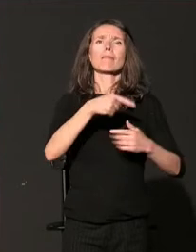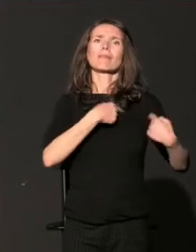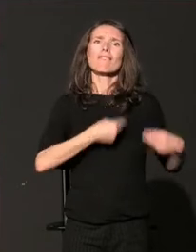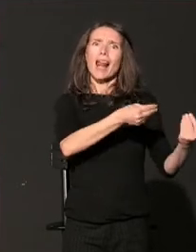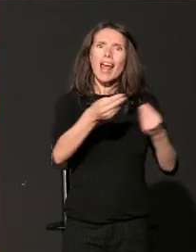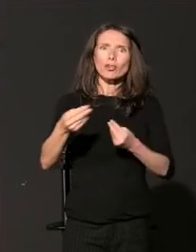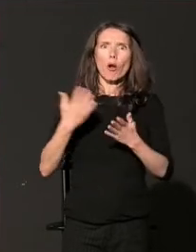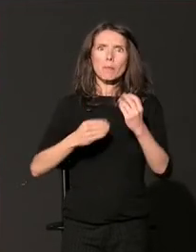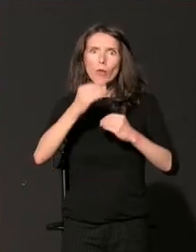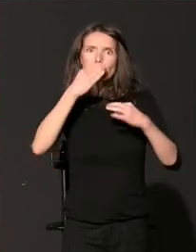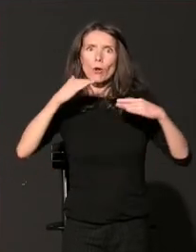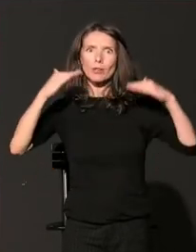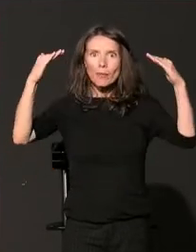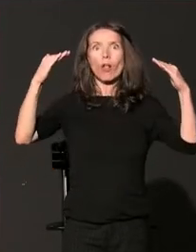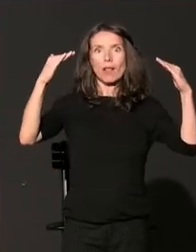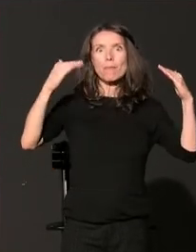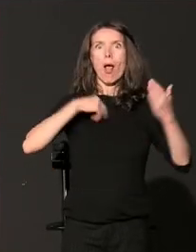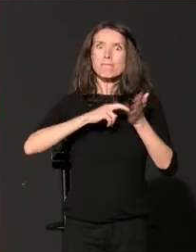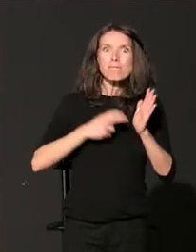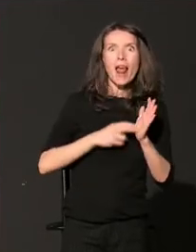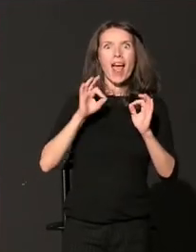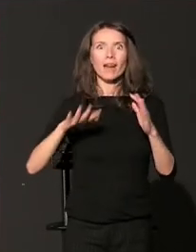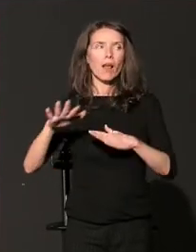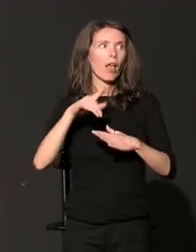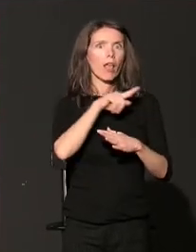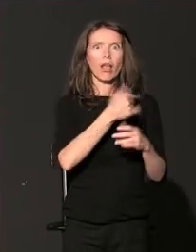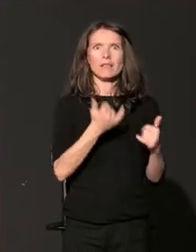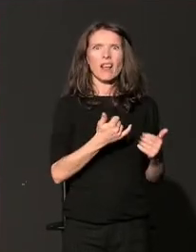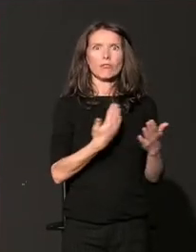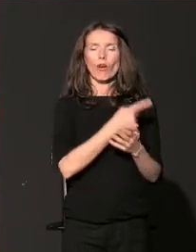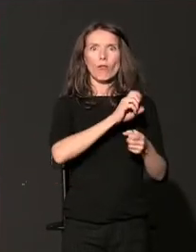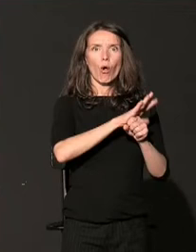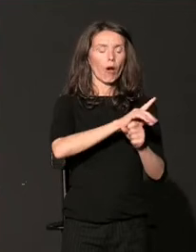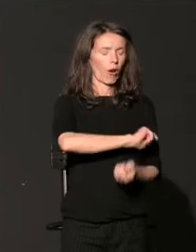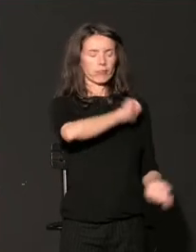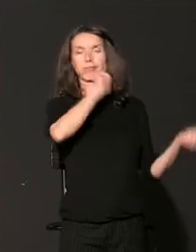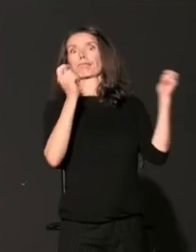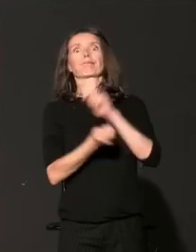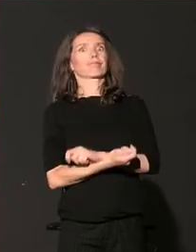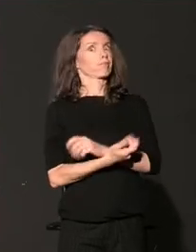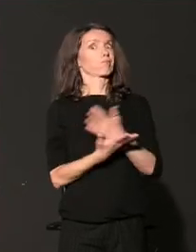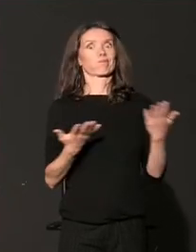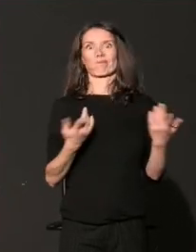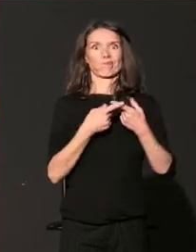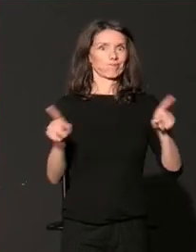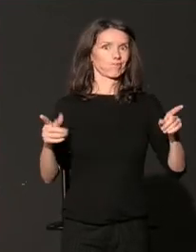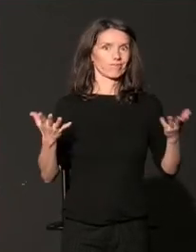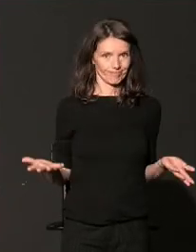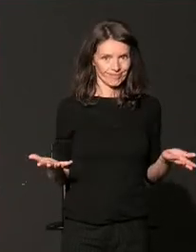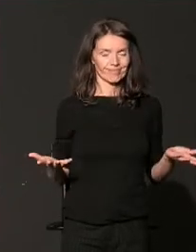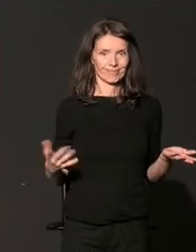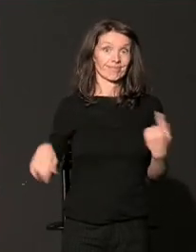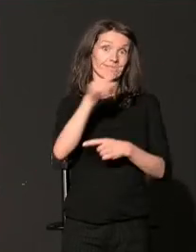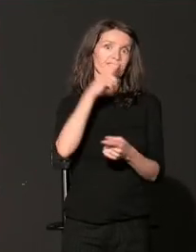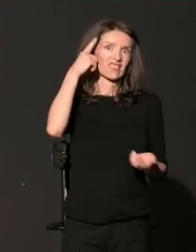da se realizuju u jednom popuno drugačijem kontekstu od ovog u kojem danas živimo. Nažalost, kao što svi znate,